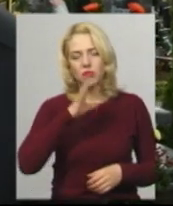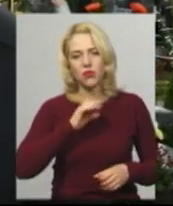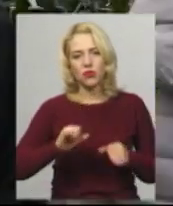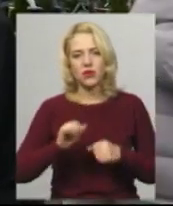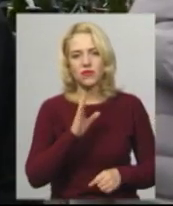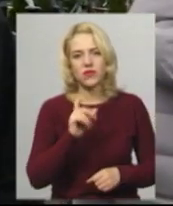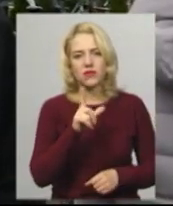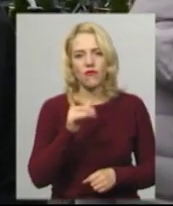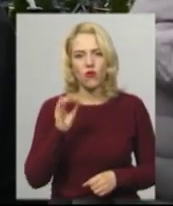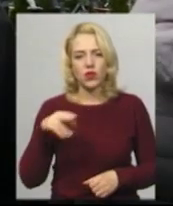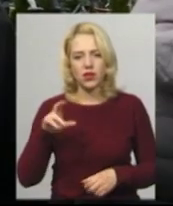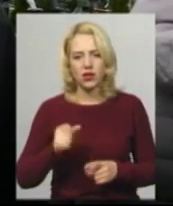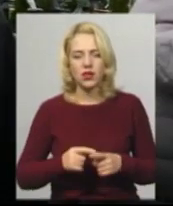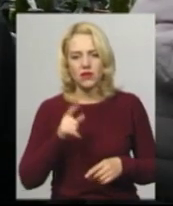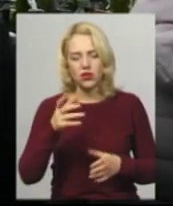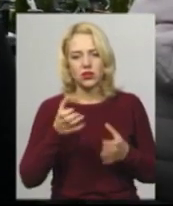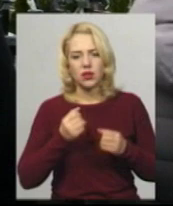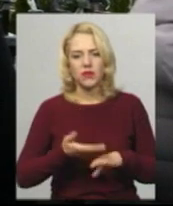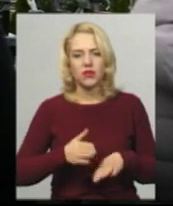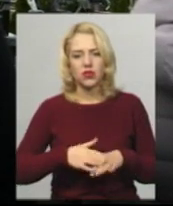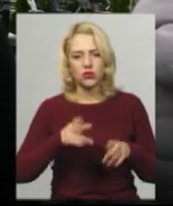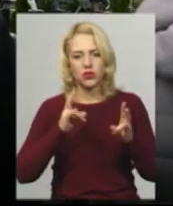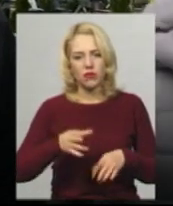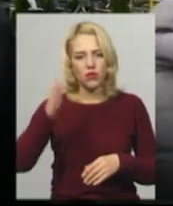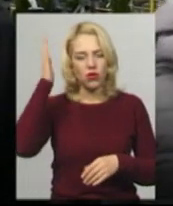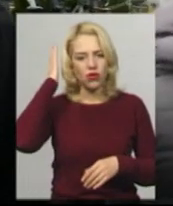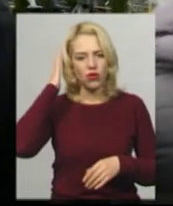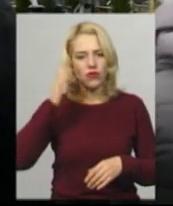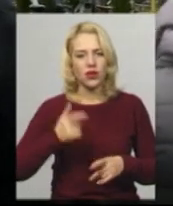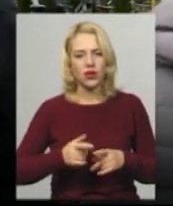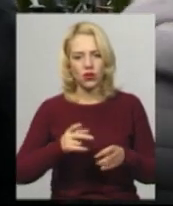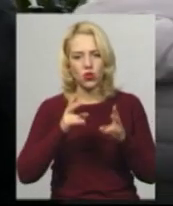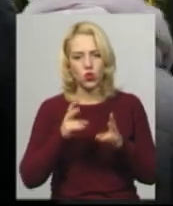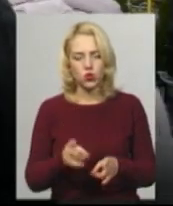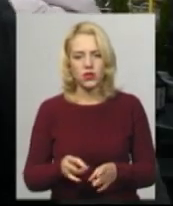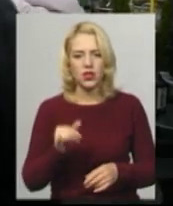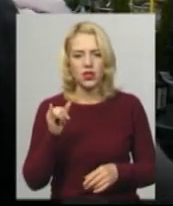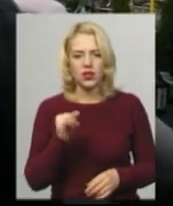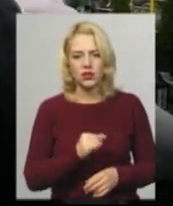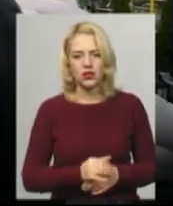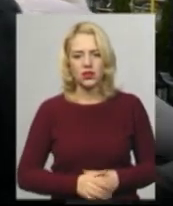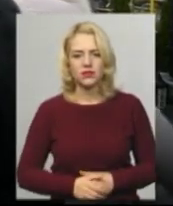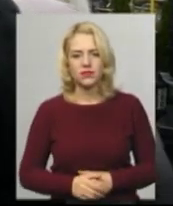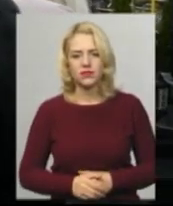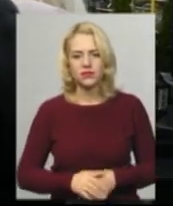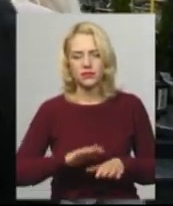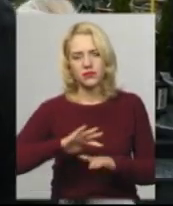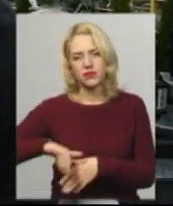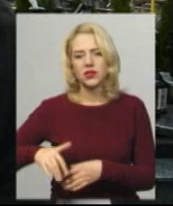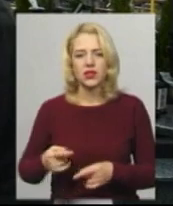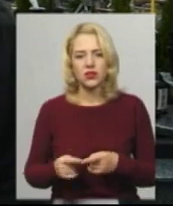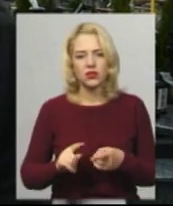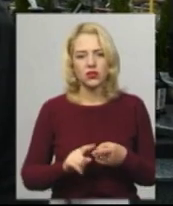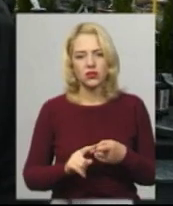води і снайпером. Він отримав тяжку травму голови, контузію. І після цього